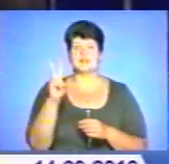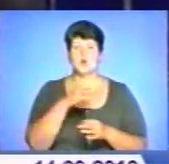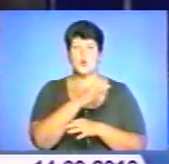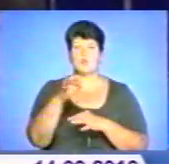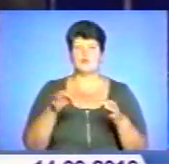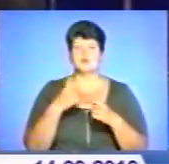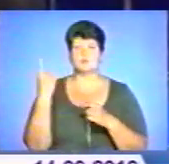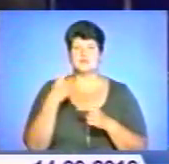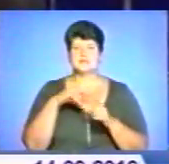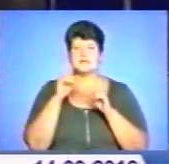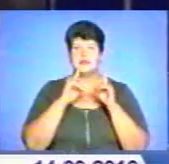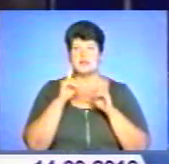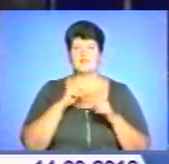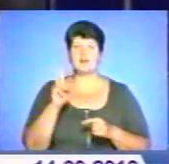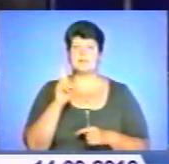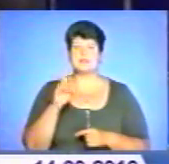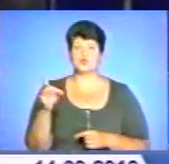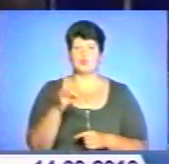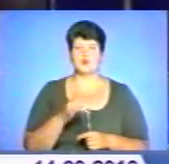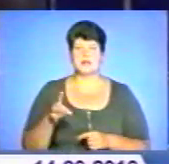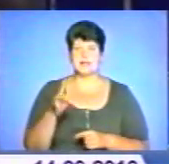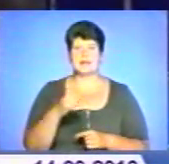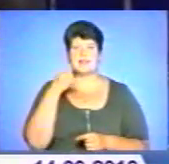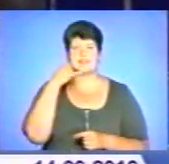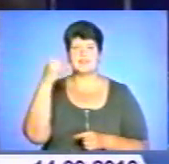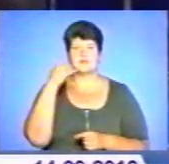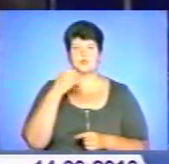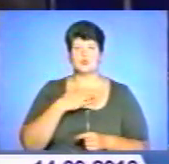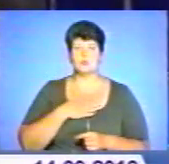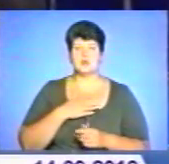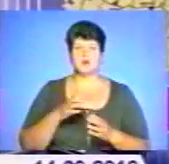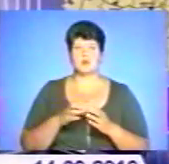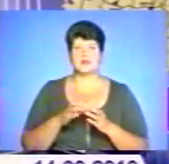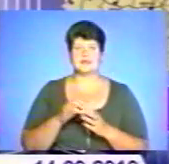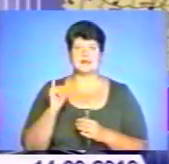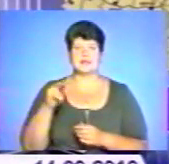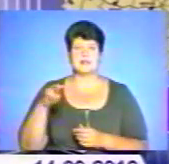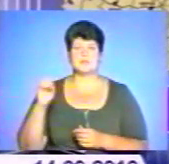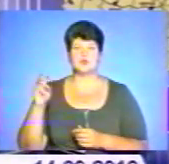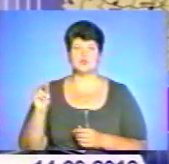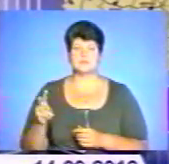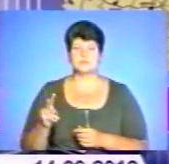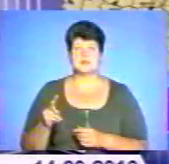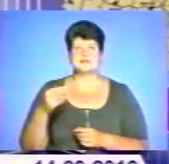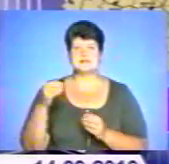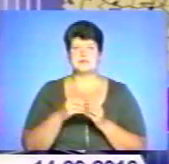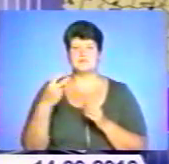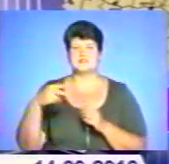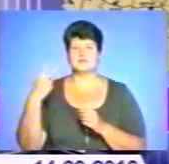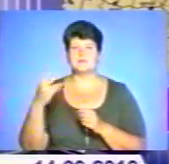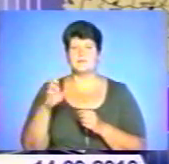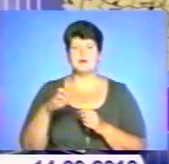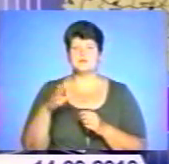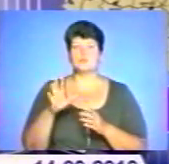на обласній нараді семінарів в Кременецькому районі. Телефоном моя колега Ірина Демчук. З 10 по 25 вересня